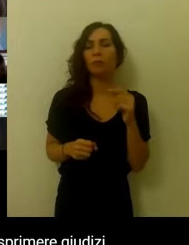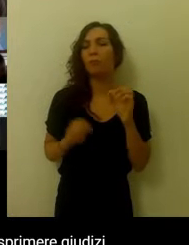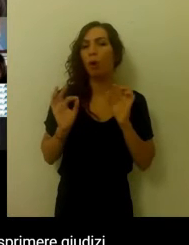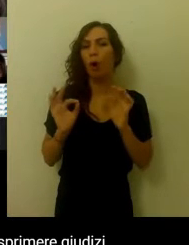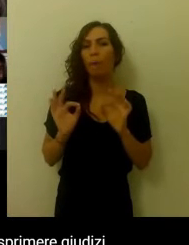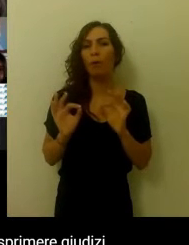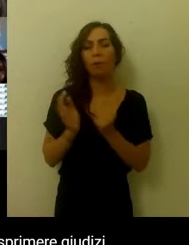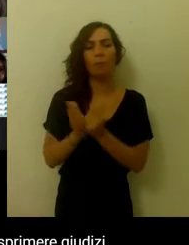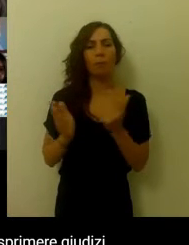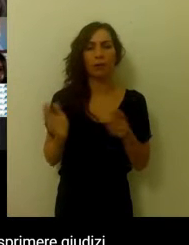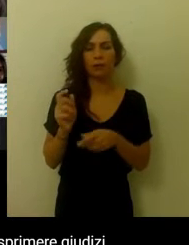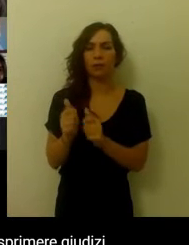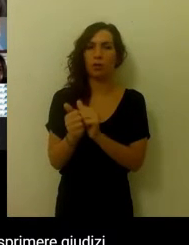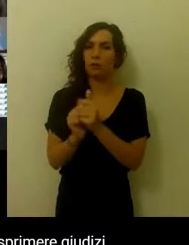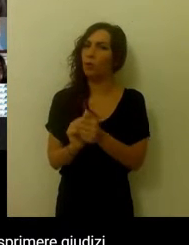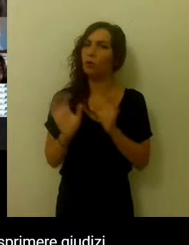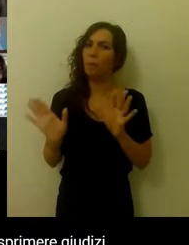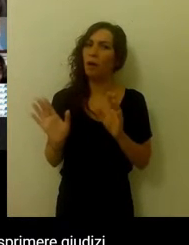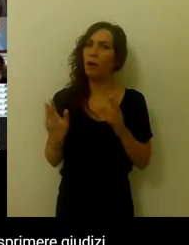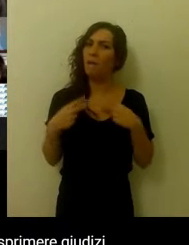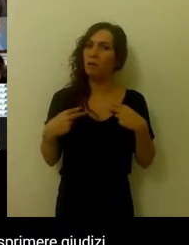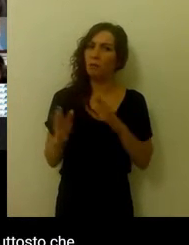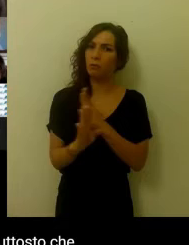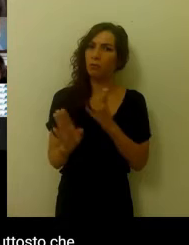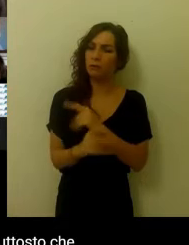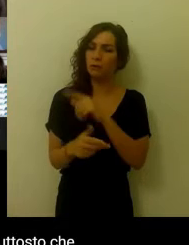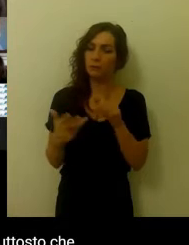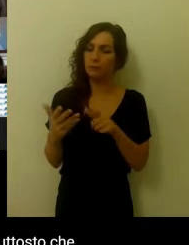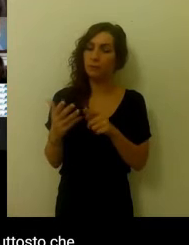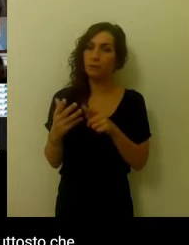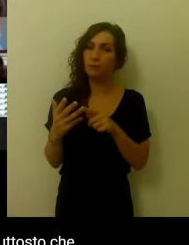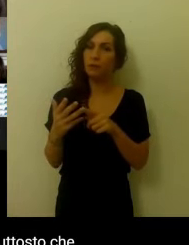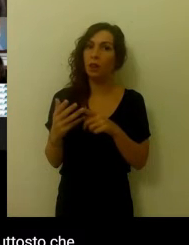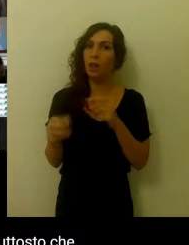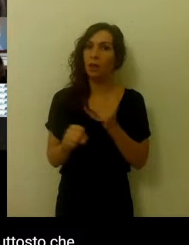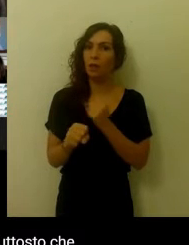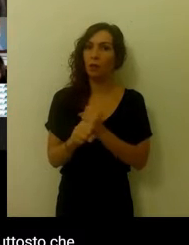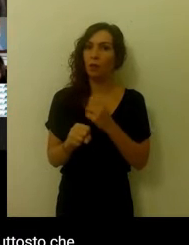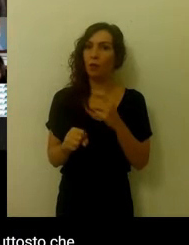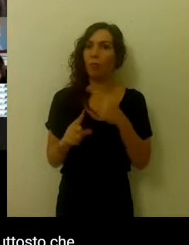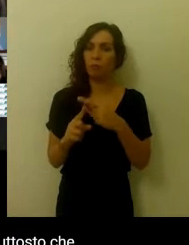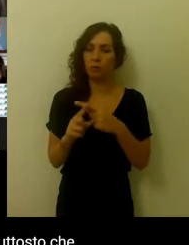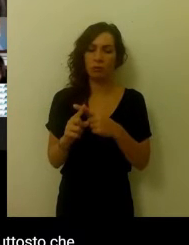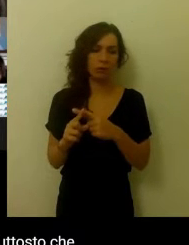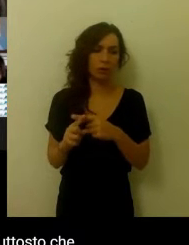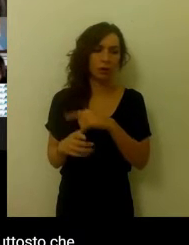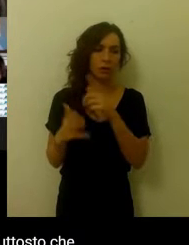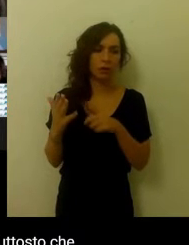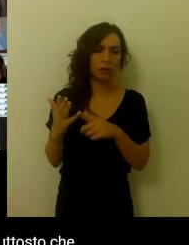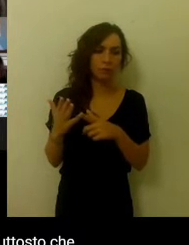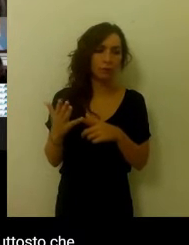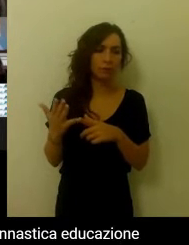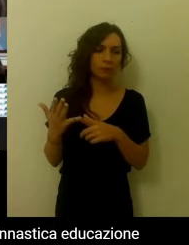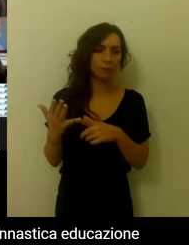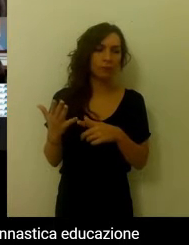preso in considerazione. Esprimere giudizi positivi sul lavoro risvolto, valorizzare il potenziale esistente,